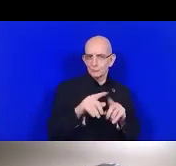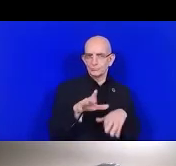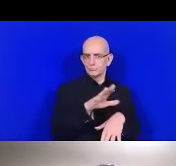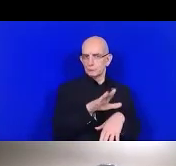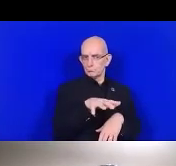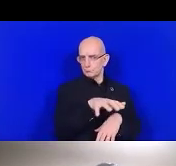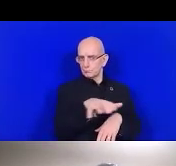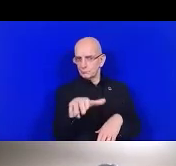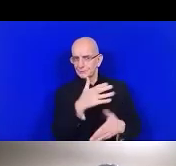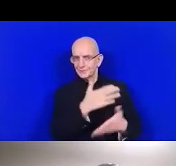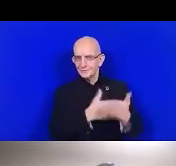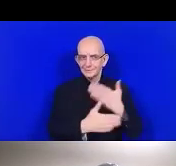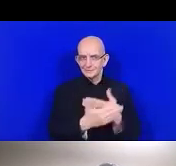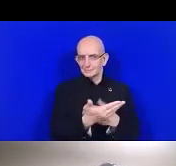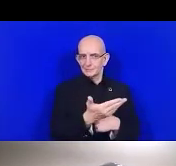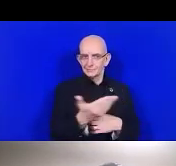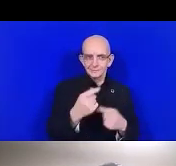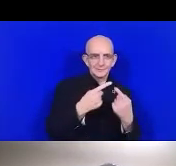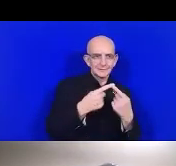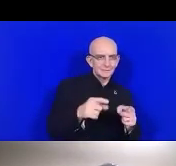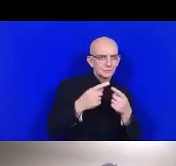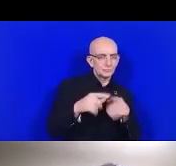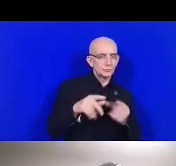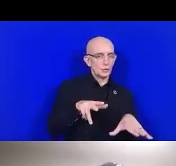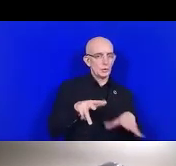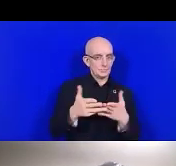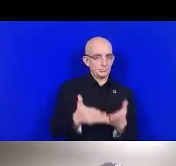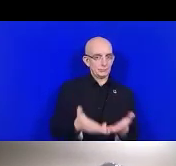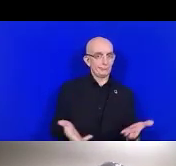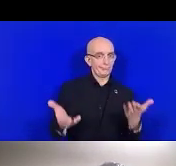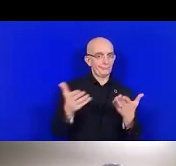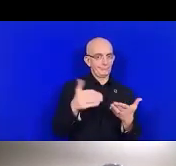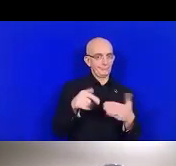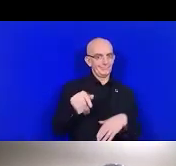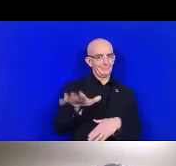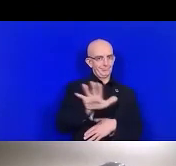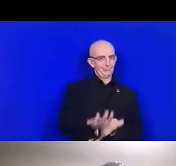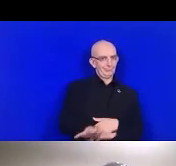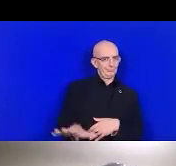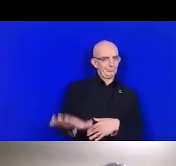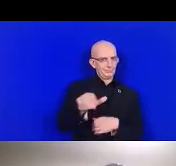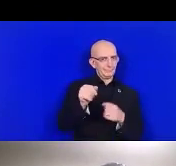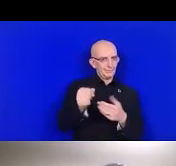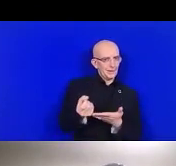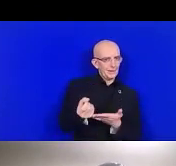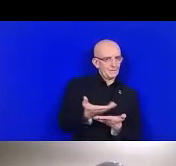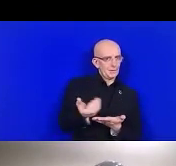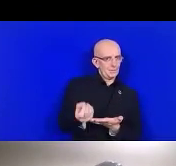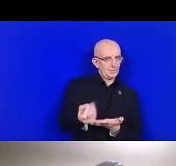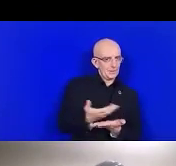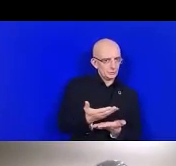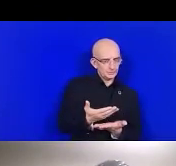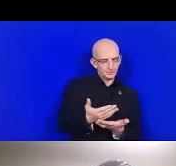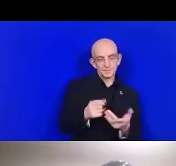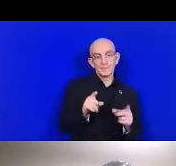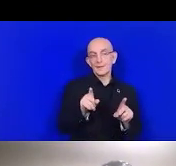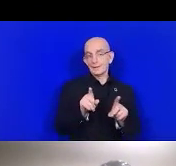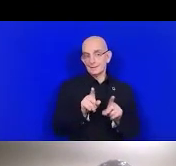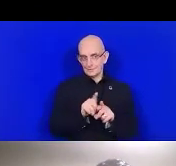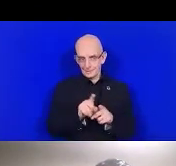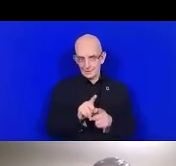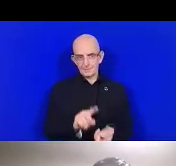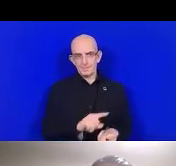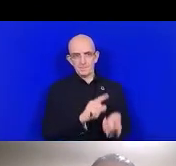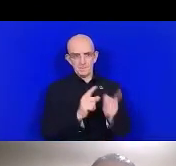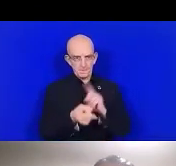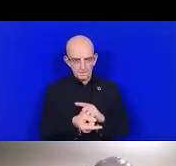fournir ce type d'informations. Il est également important pour nous de prendre en compte le fait